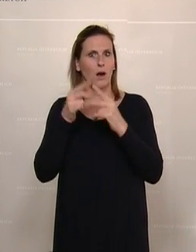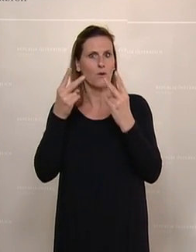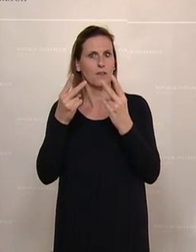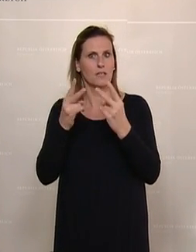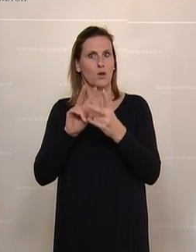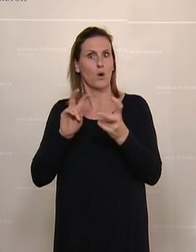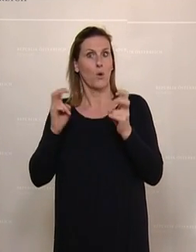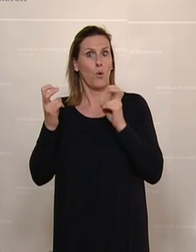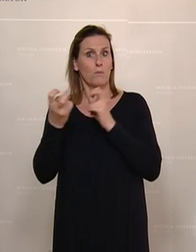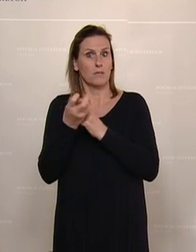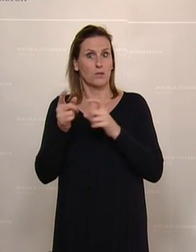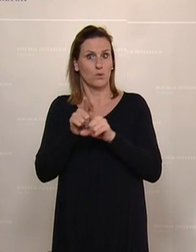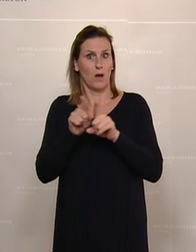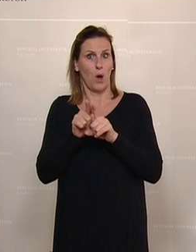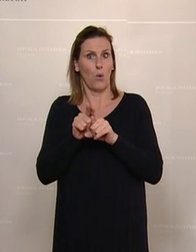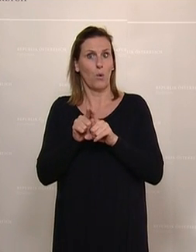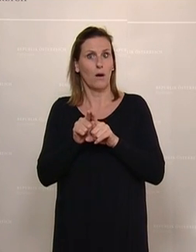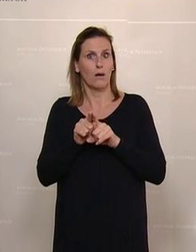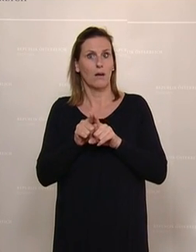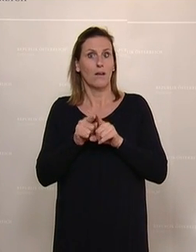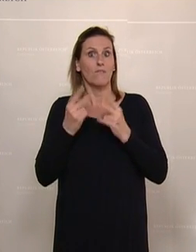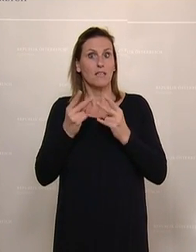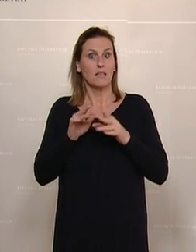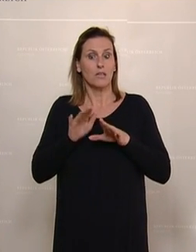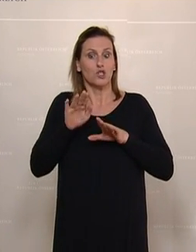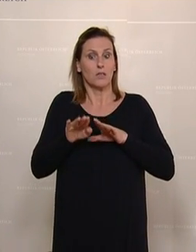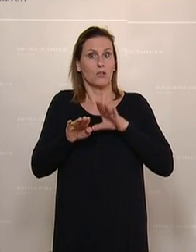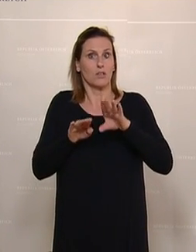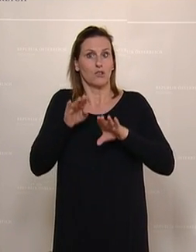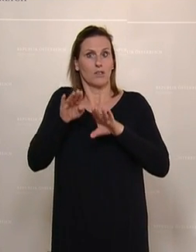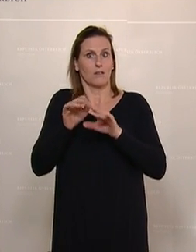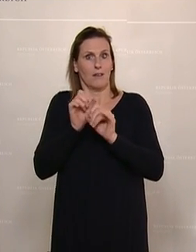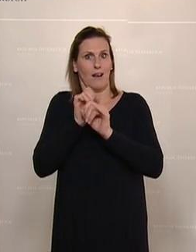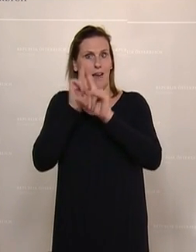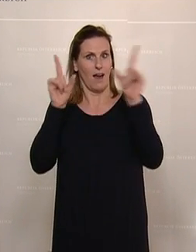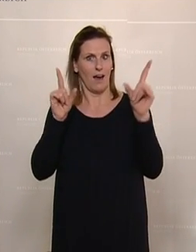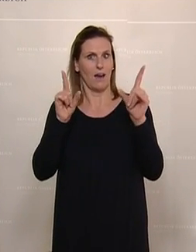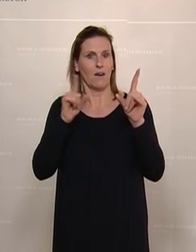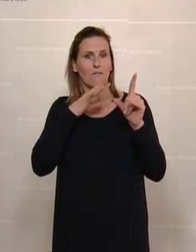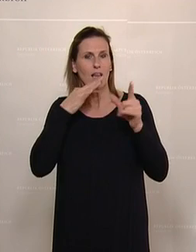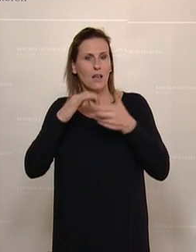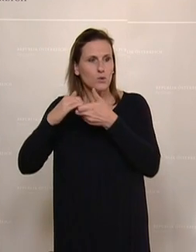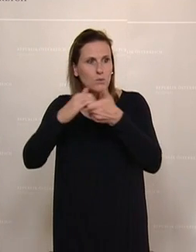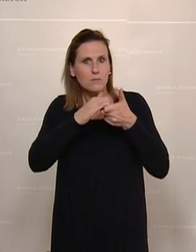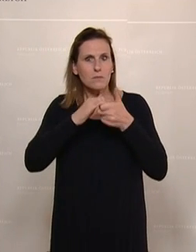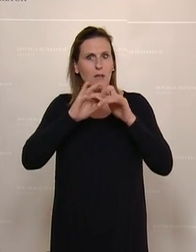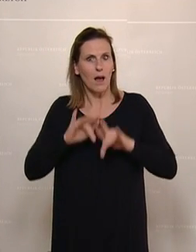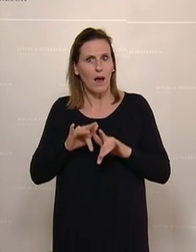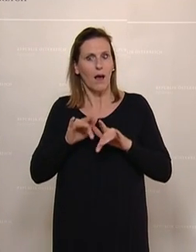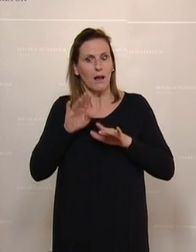Umsetzung in kleinen Schritten geht, um die Klarstellung, dass viele kleine solidarisch gesetzten Schritte